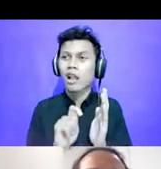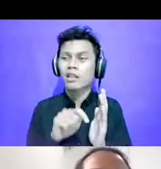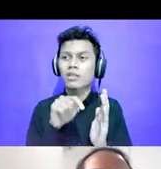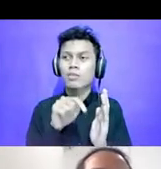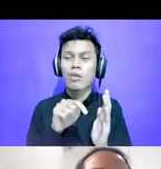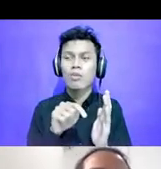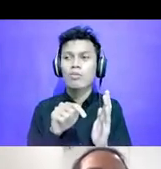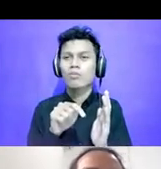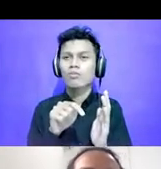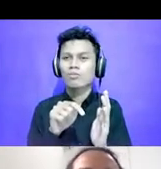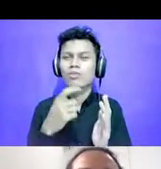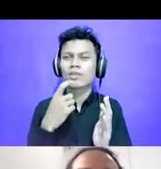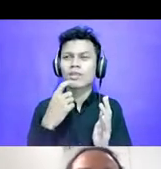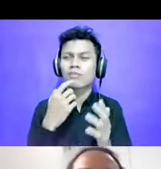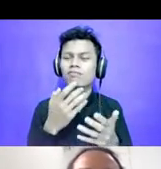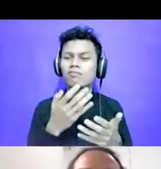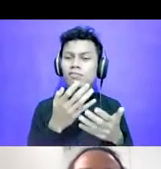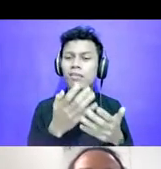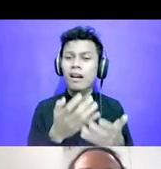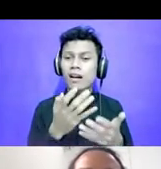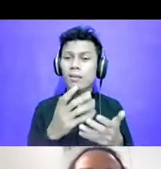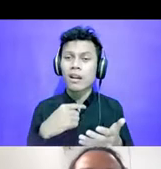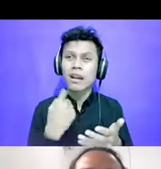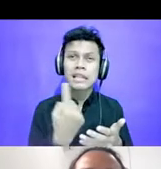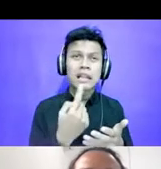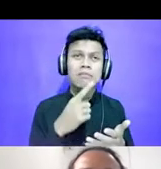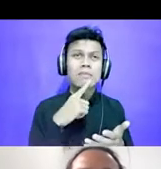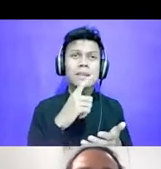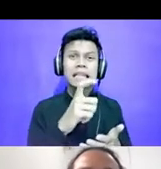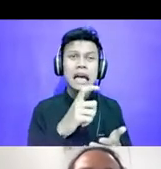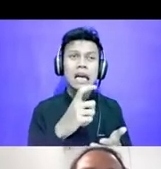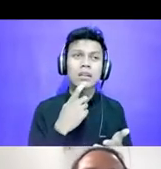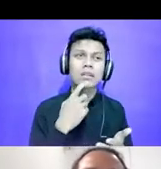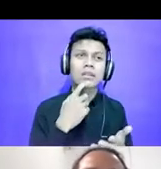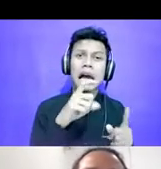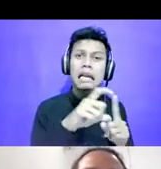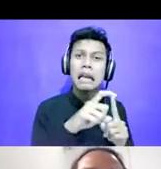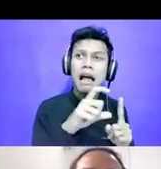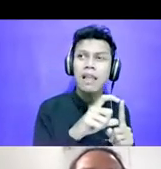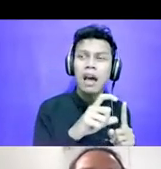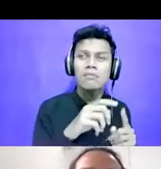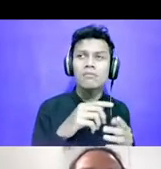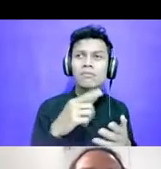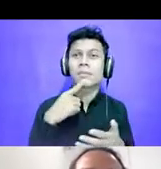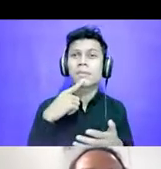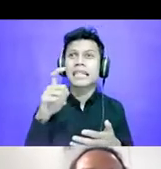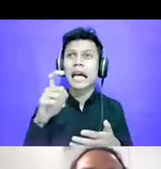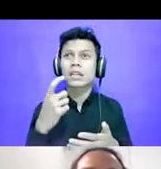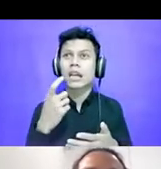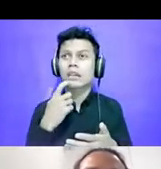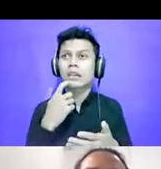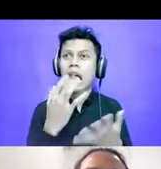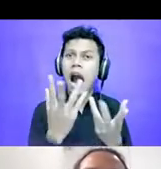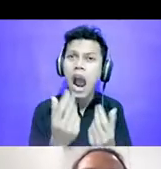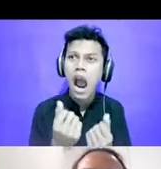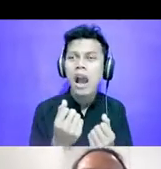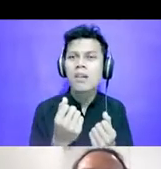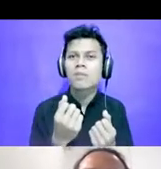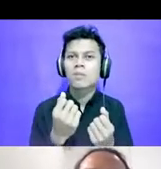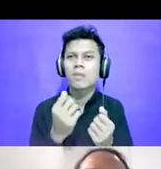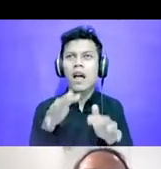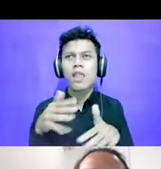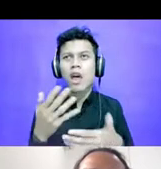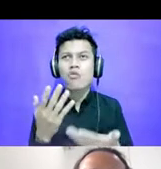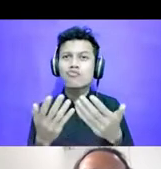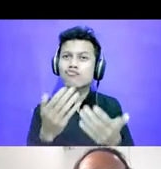tentang bagaimana kita mempertanyakan sebuah data Mempertanyakan sebuah angka Atau